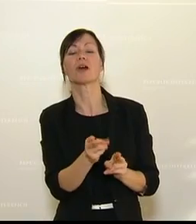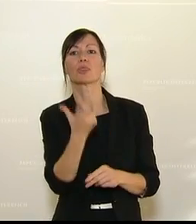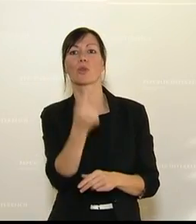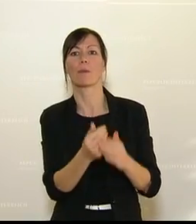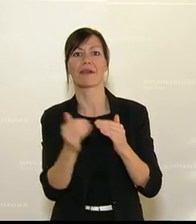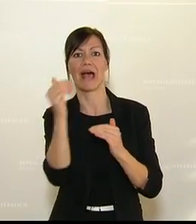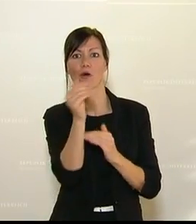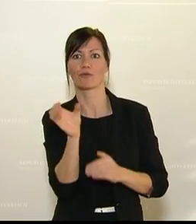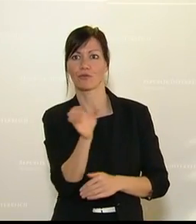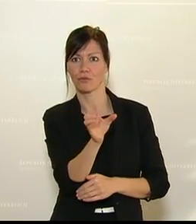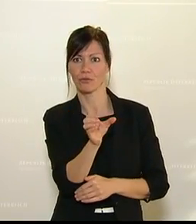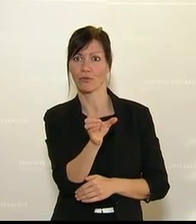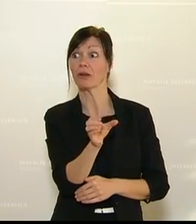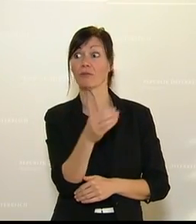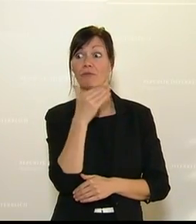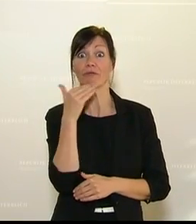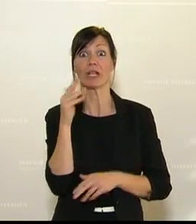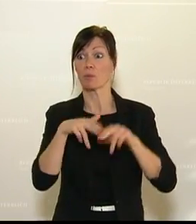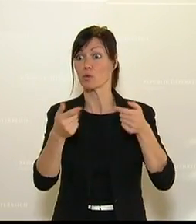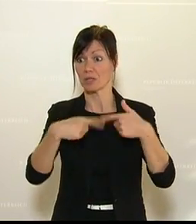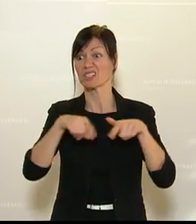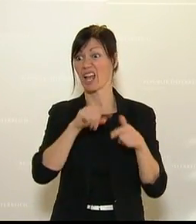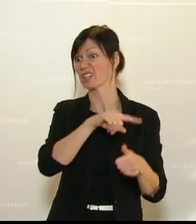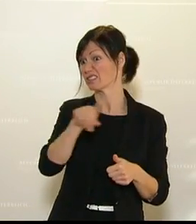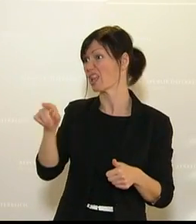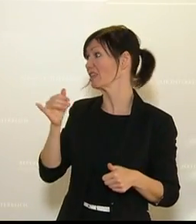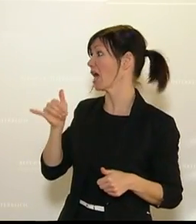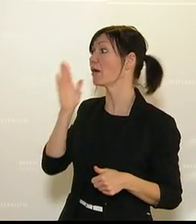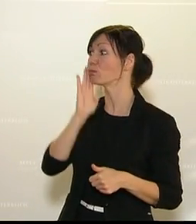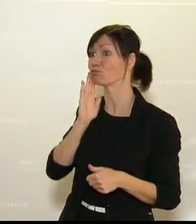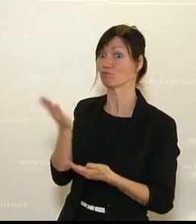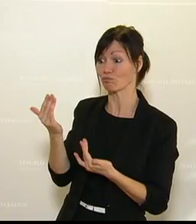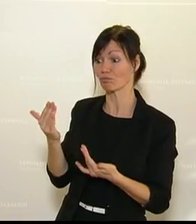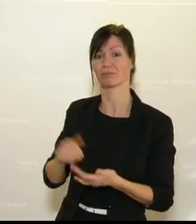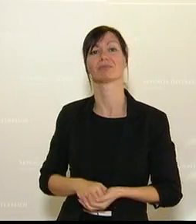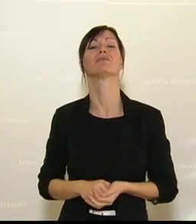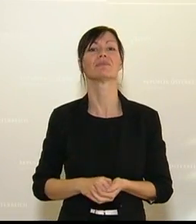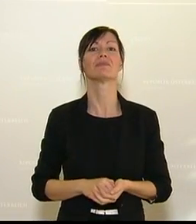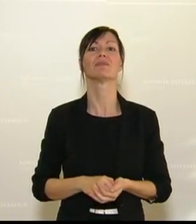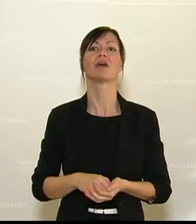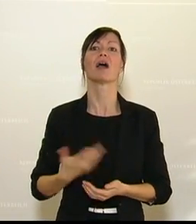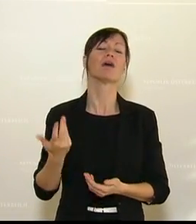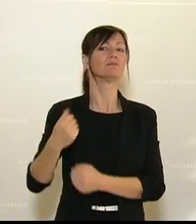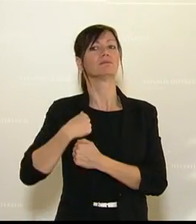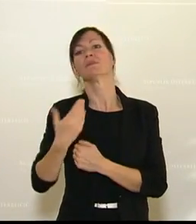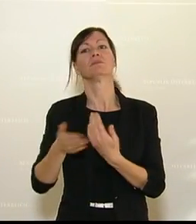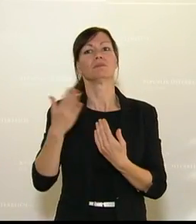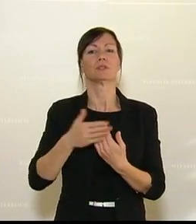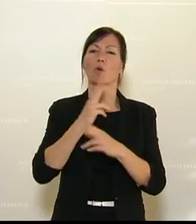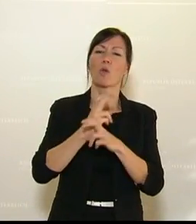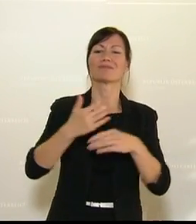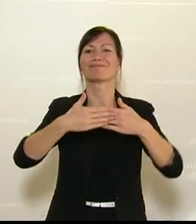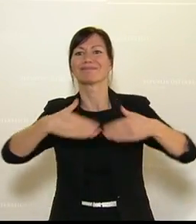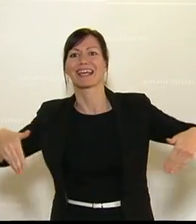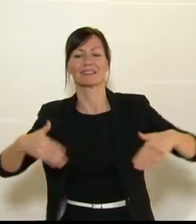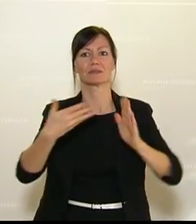zu verdoppeln. Und es haben dafür noch zahlreiche Länder Gebrauch gemacht. Die Soldaten helfen österreichweit bei Grenzkontrollen, beim Contract-Tracing,